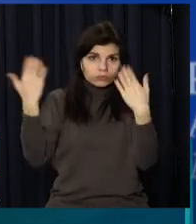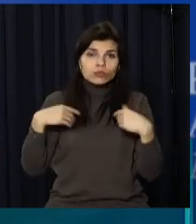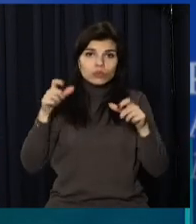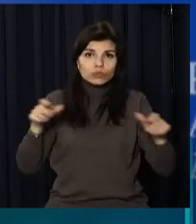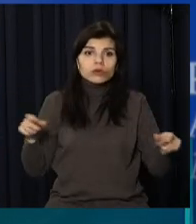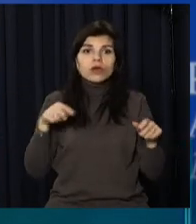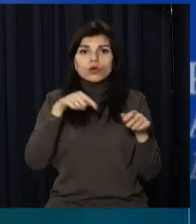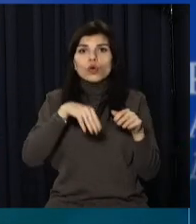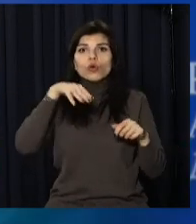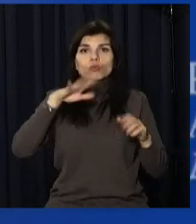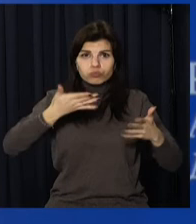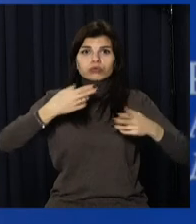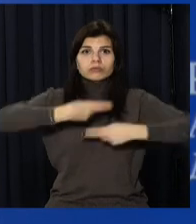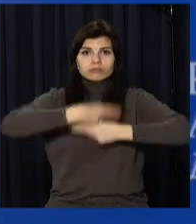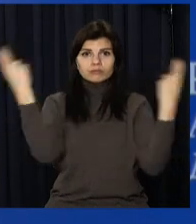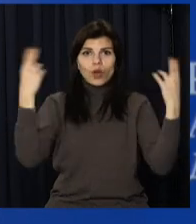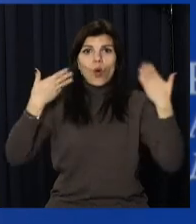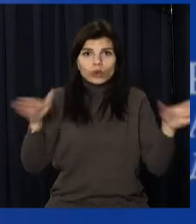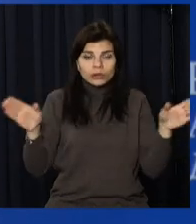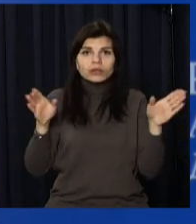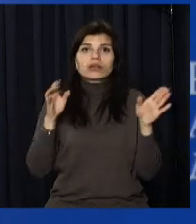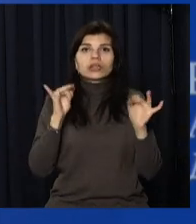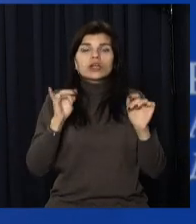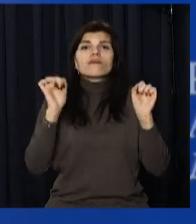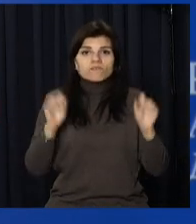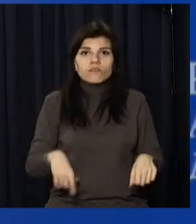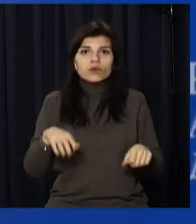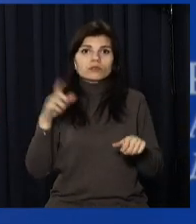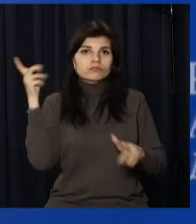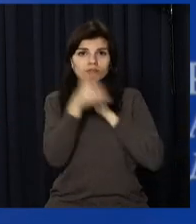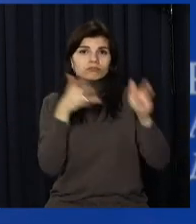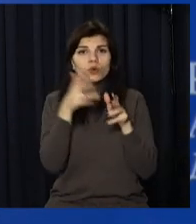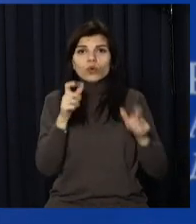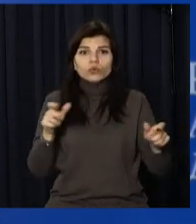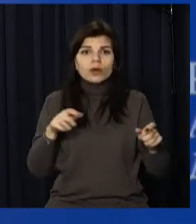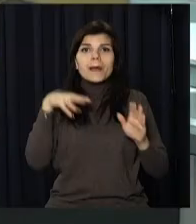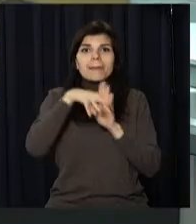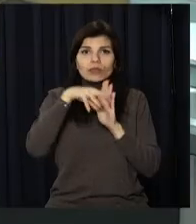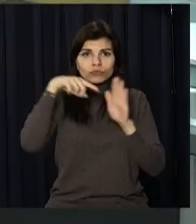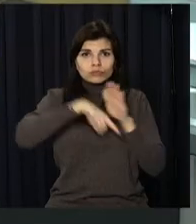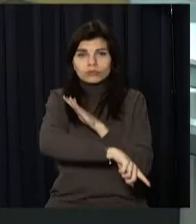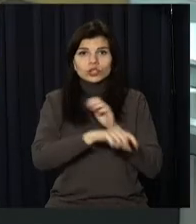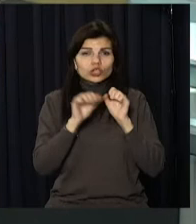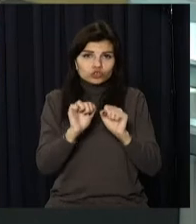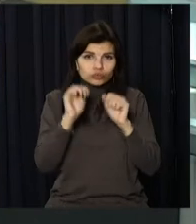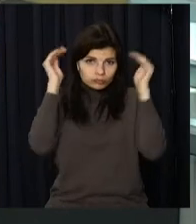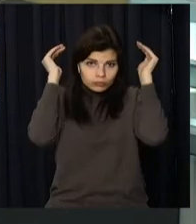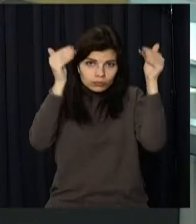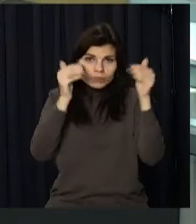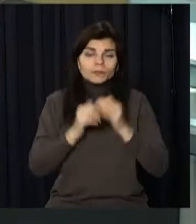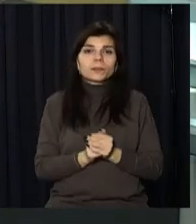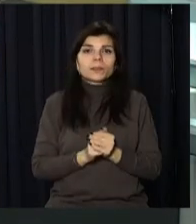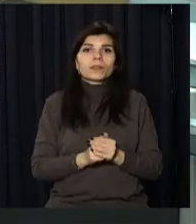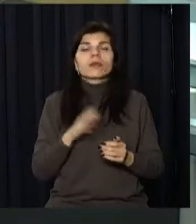турникети будуть відкриті і буде можливий доступ до станції метрополітену. Без паніки,